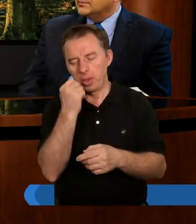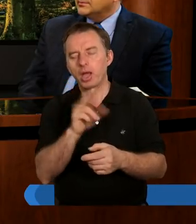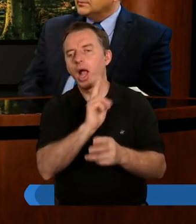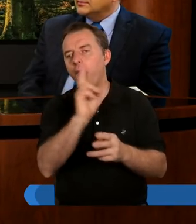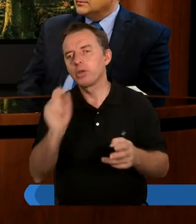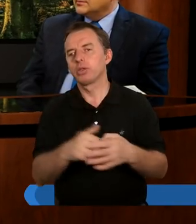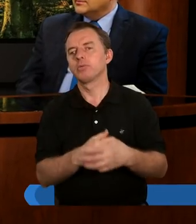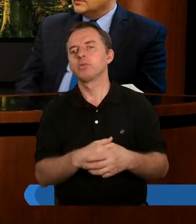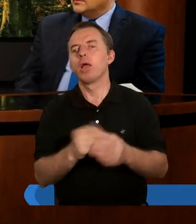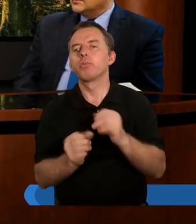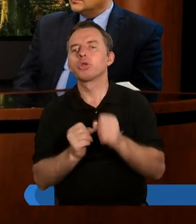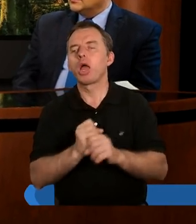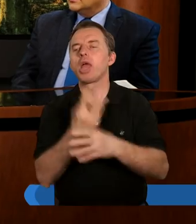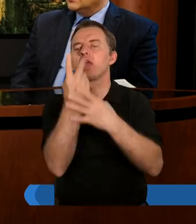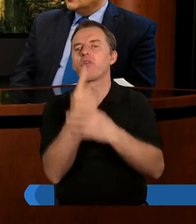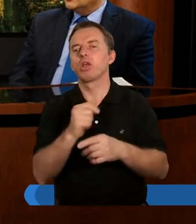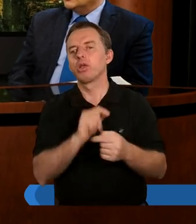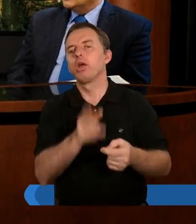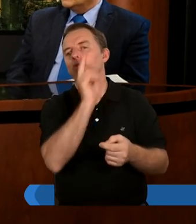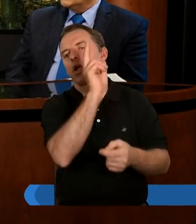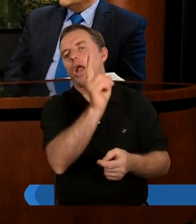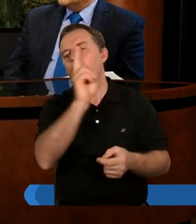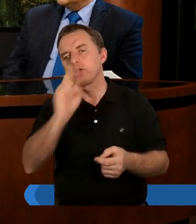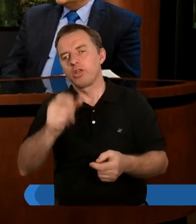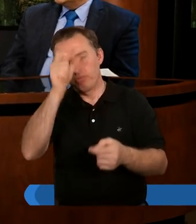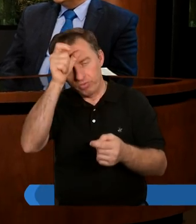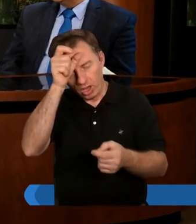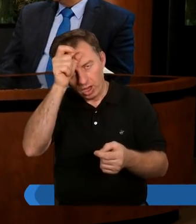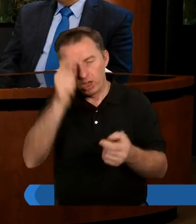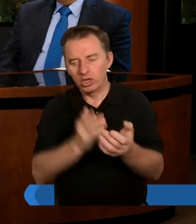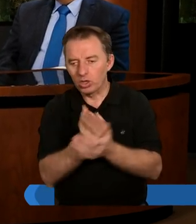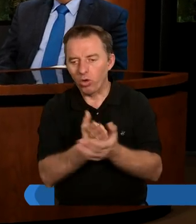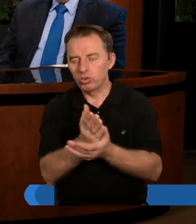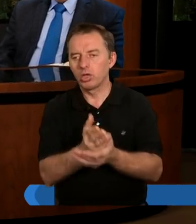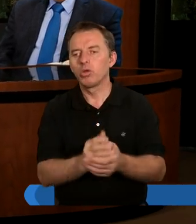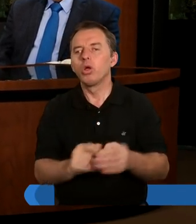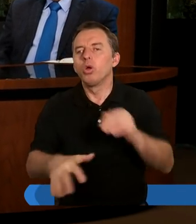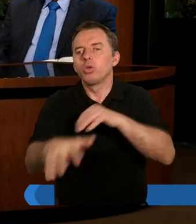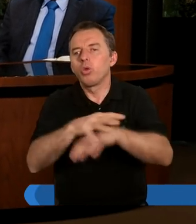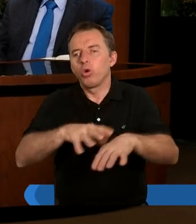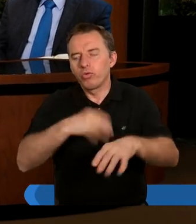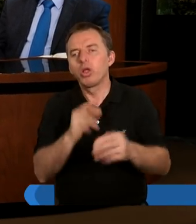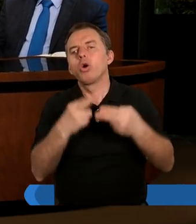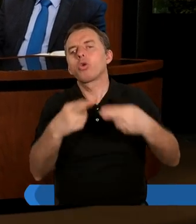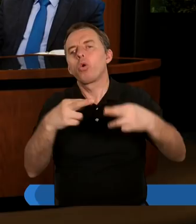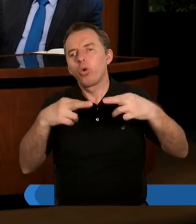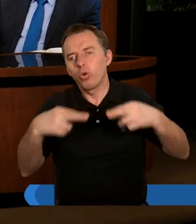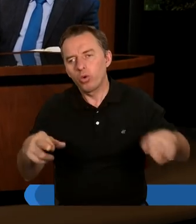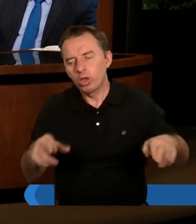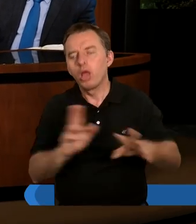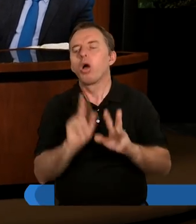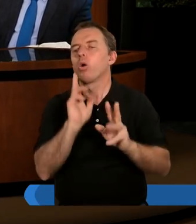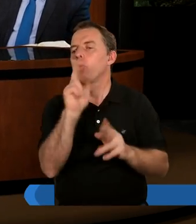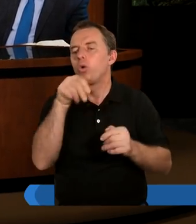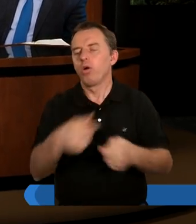każdym przejawia się, w każdym wierzącym wpływ Ducha Świętego. Różnie, ale